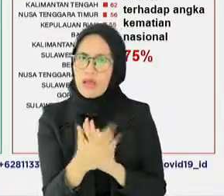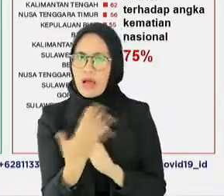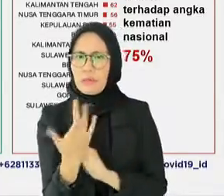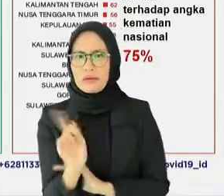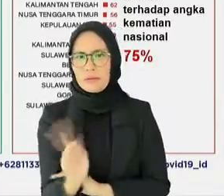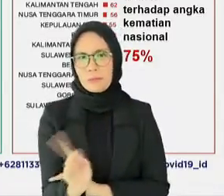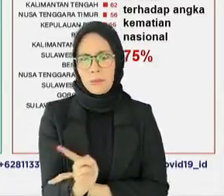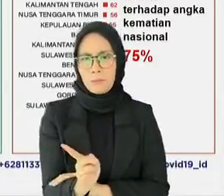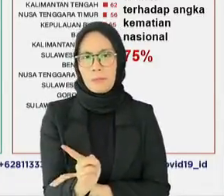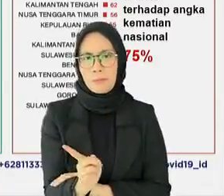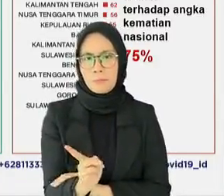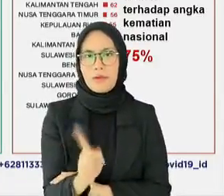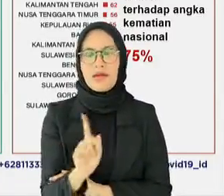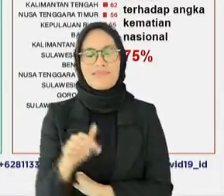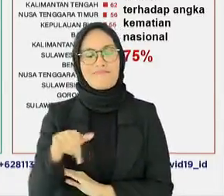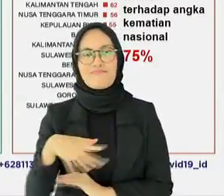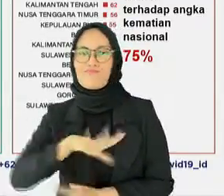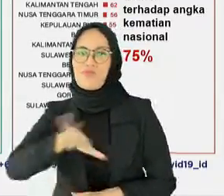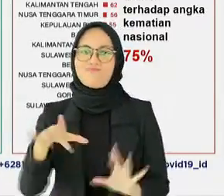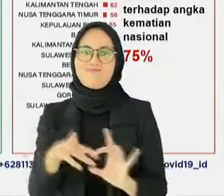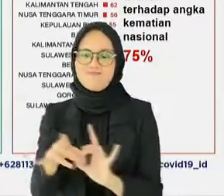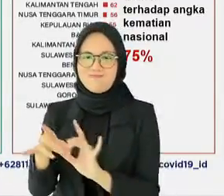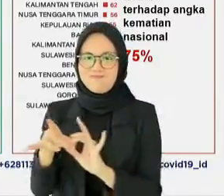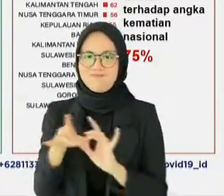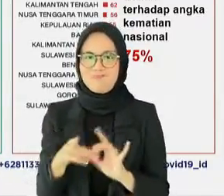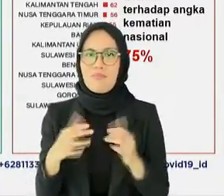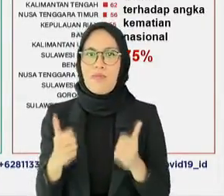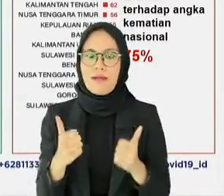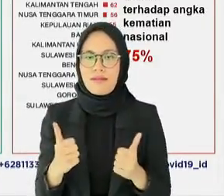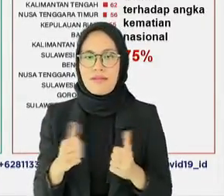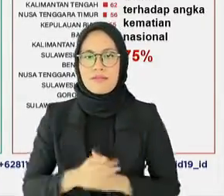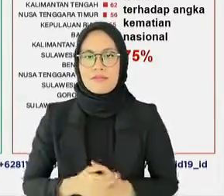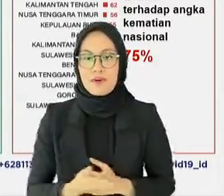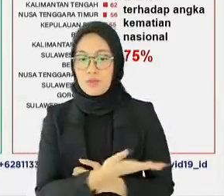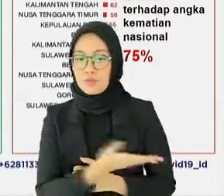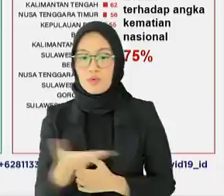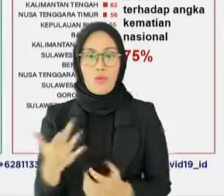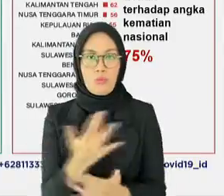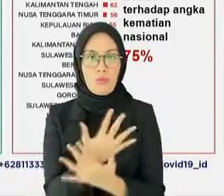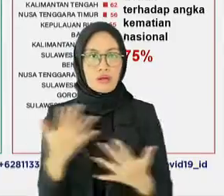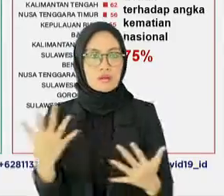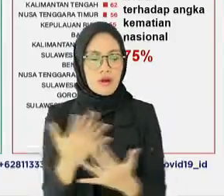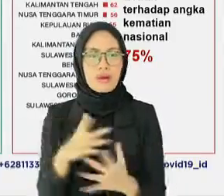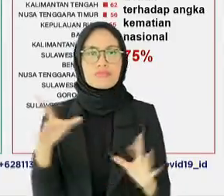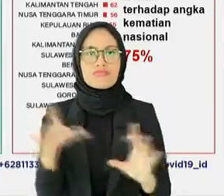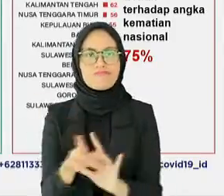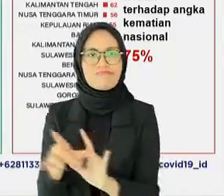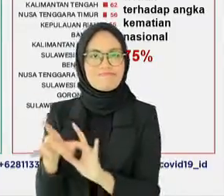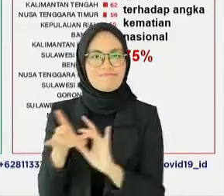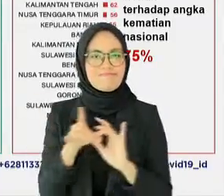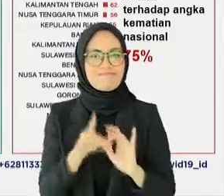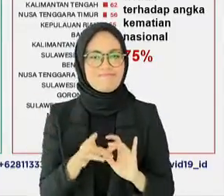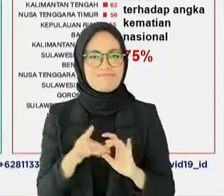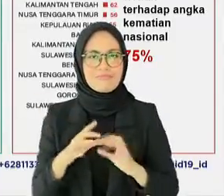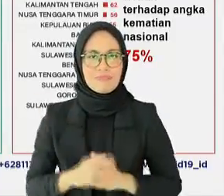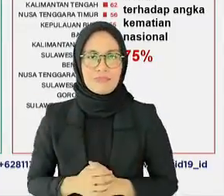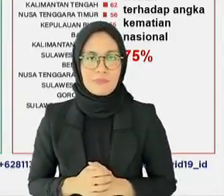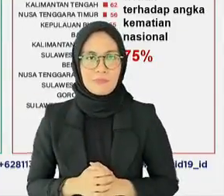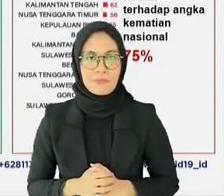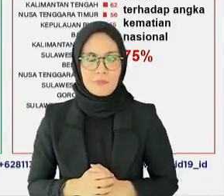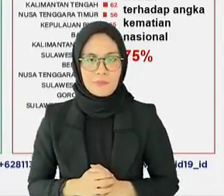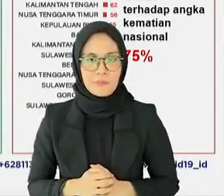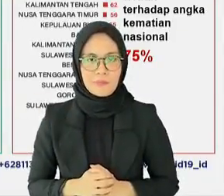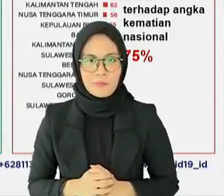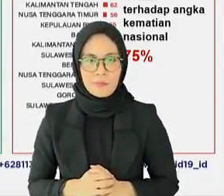merupakan perkembangan yang baik yang dicapai berkat peran aktif seluruh lapisan masyarakat. Namun, juga